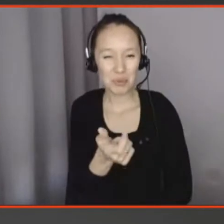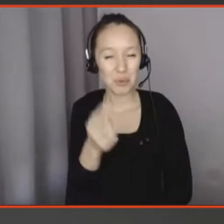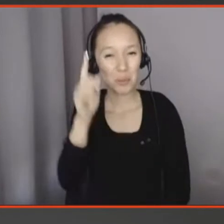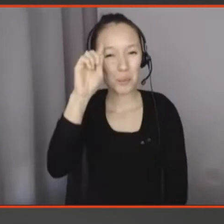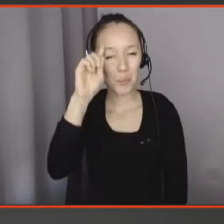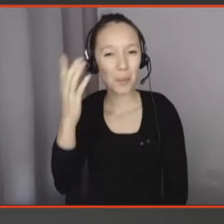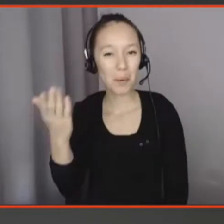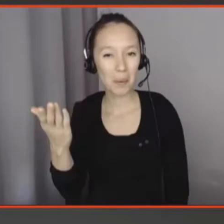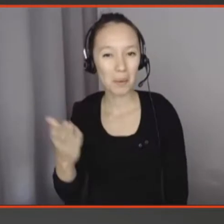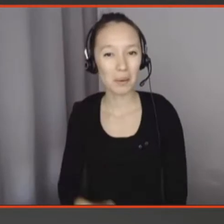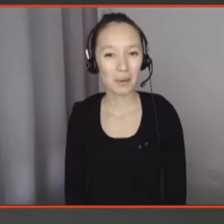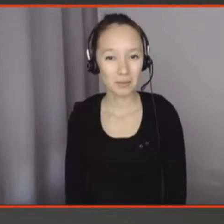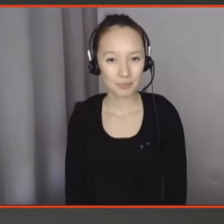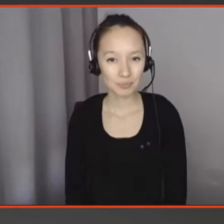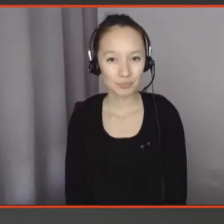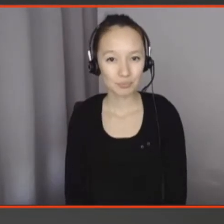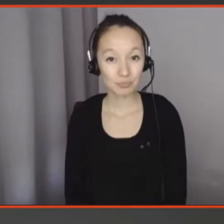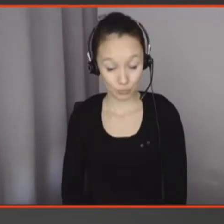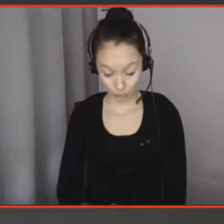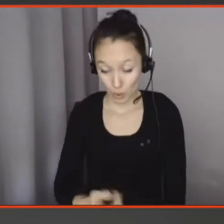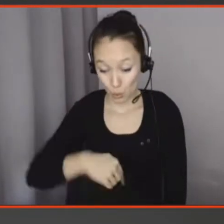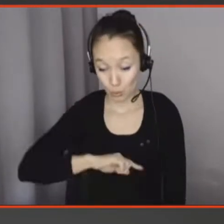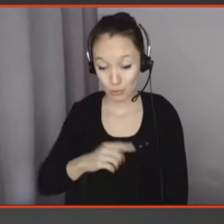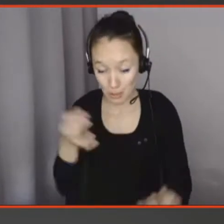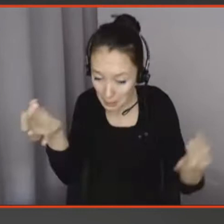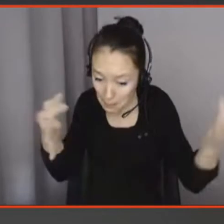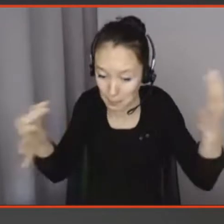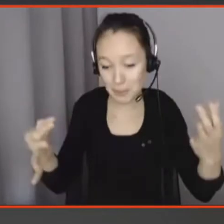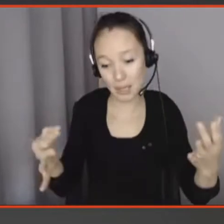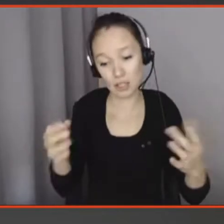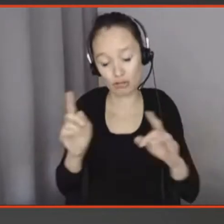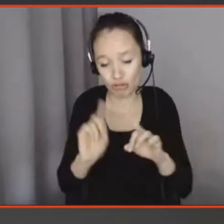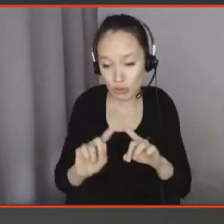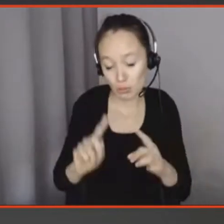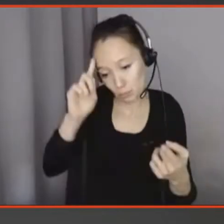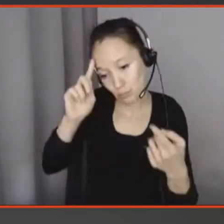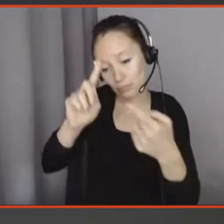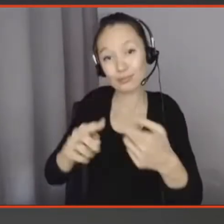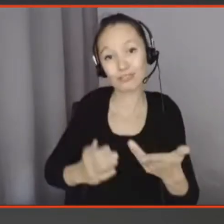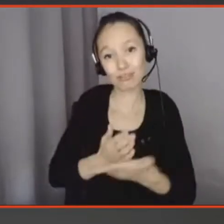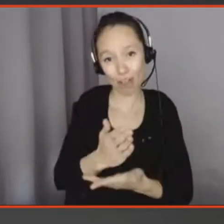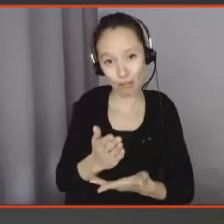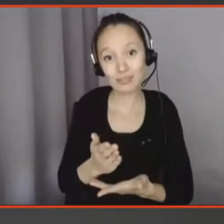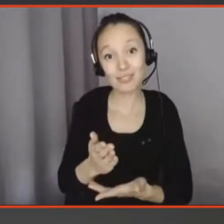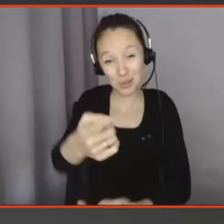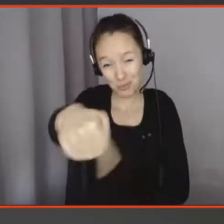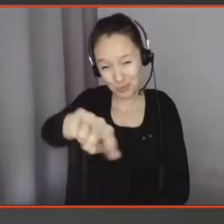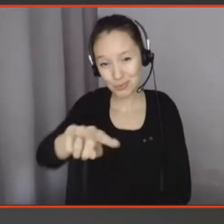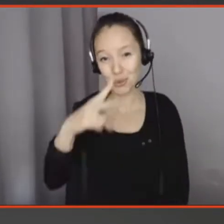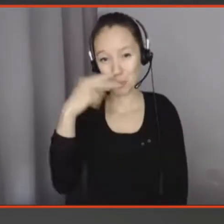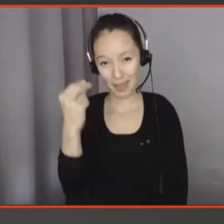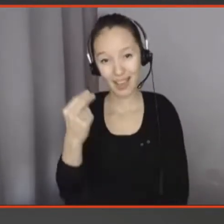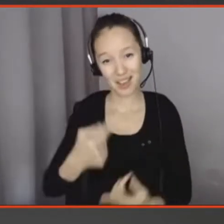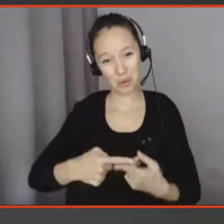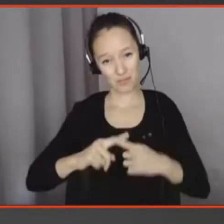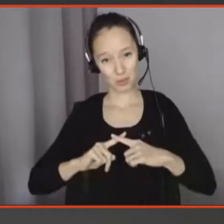Alors, pourquoi concevoir des choses qui ont du sens ? J'espère qu'en tant qu'humain, vous êtes déjà convaincus de l'importance du sujet. Mais voilà cinq arguments importants